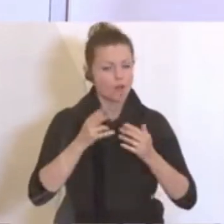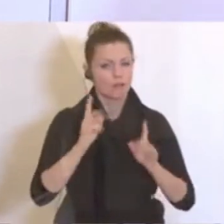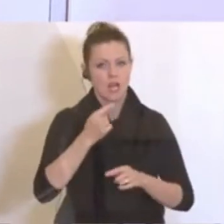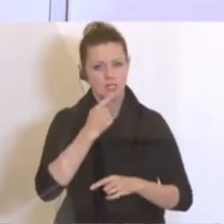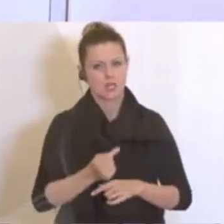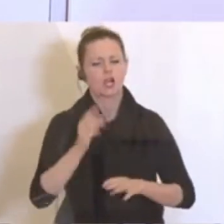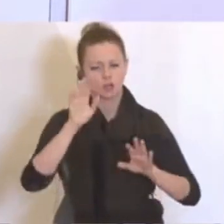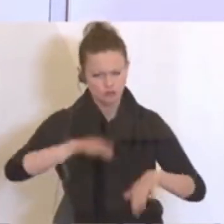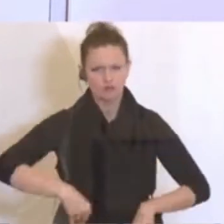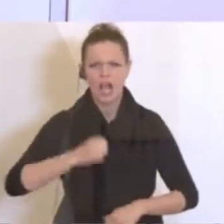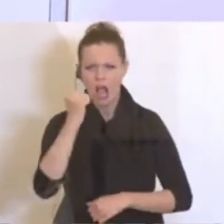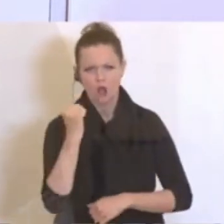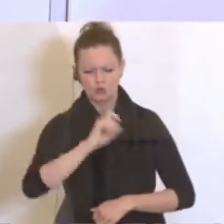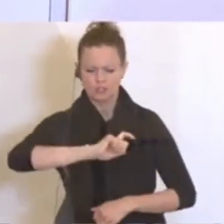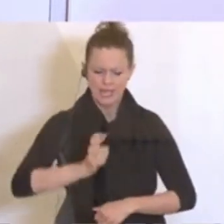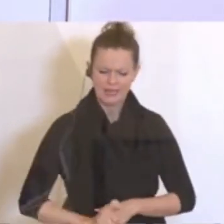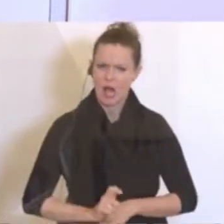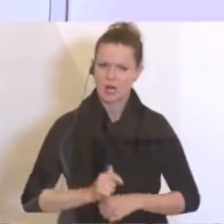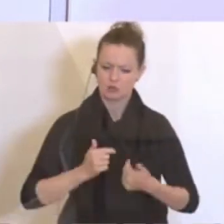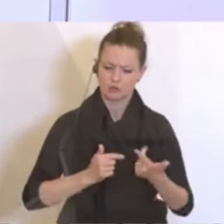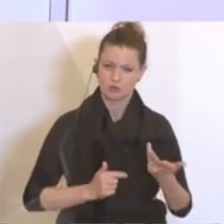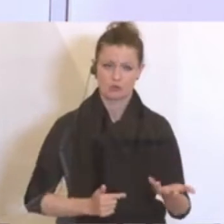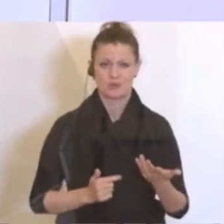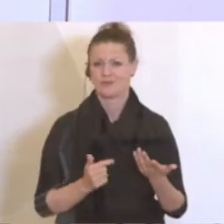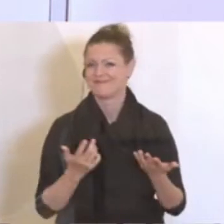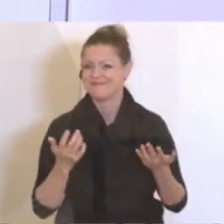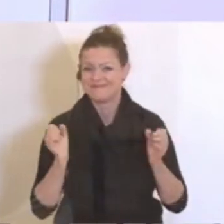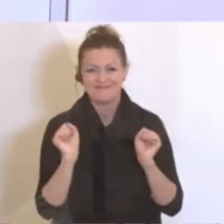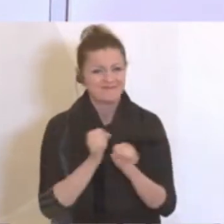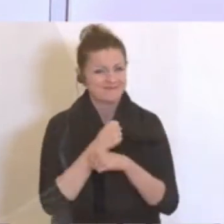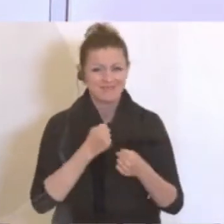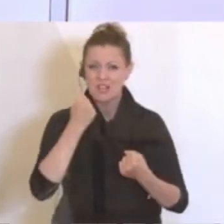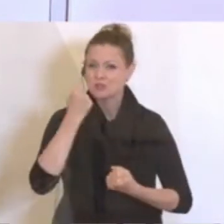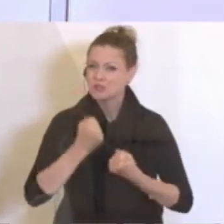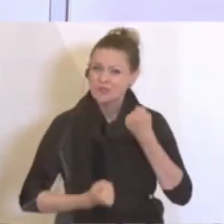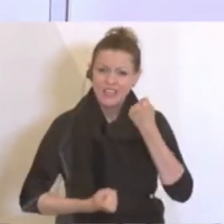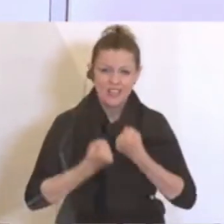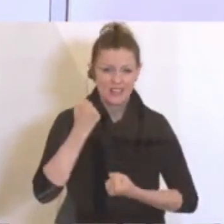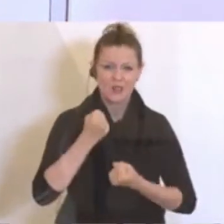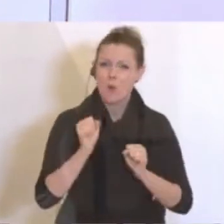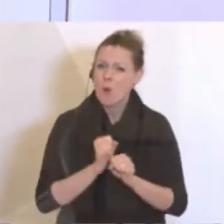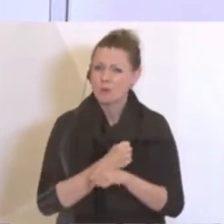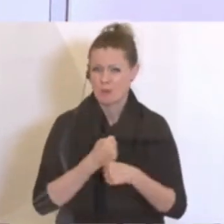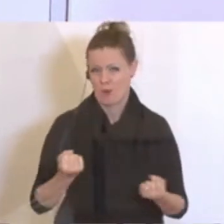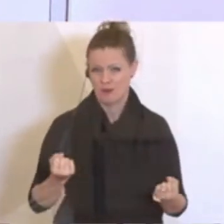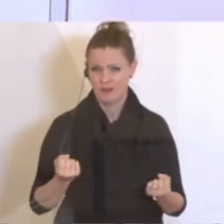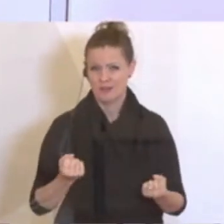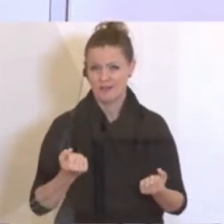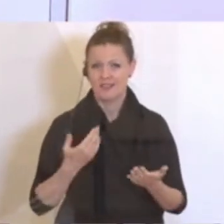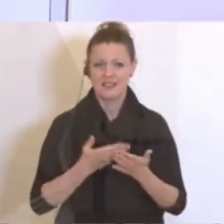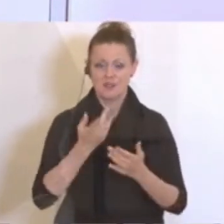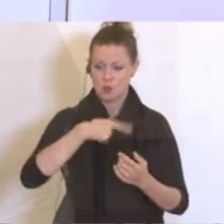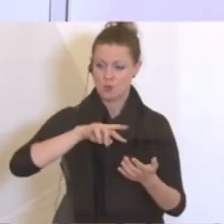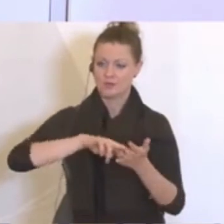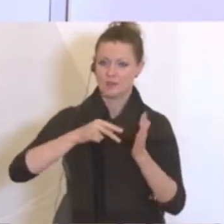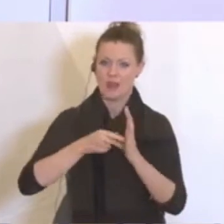ja im August wird es in Italien so oder so sein. Das ist nicht nur schwierig, es ist eigentlich unmöglich. Was wir daher vorhaben,